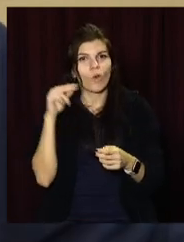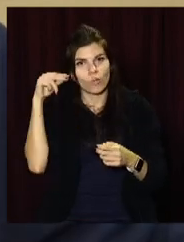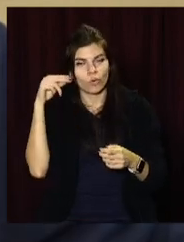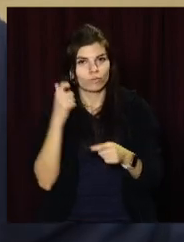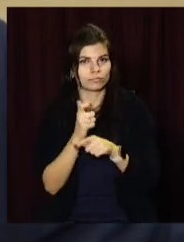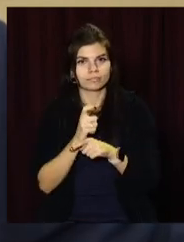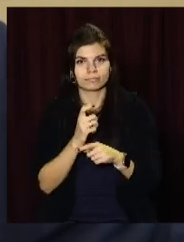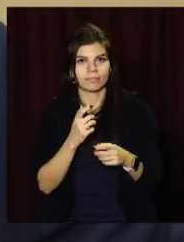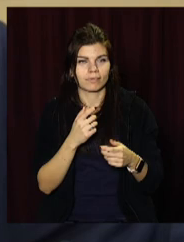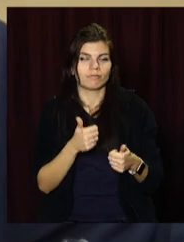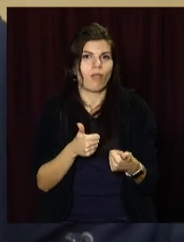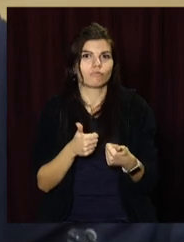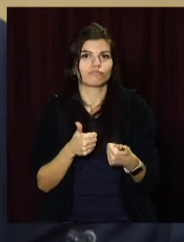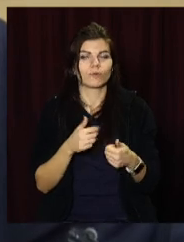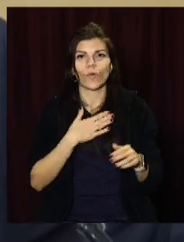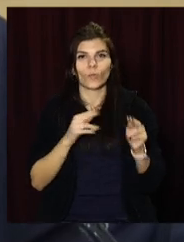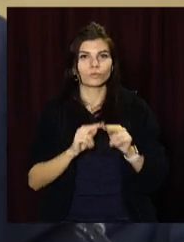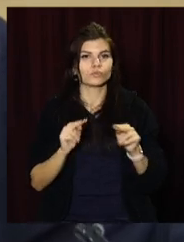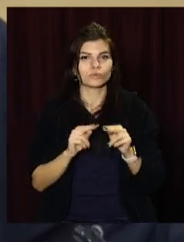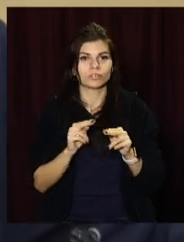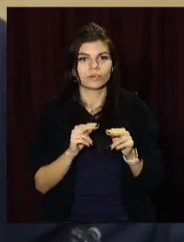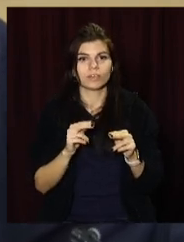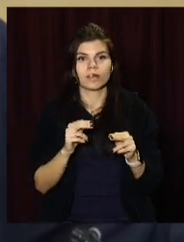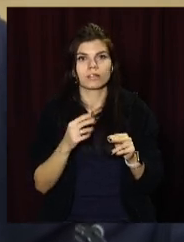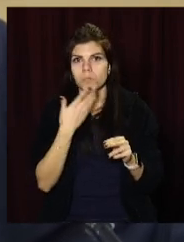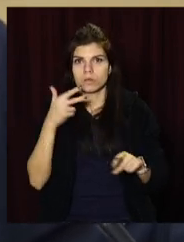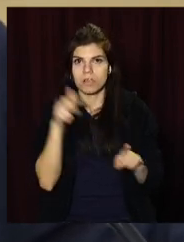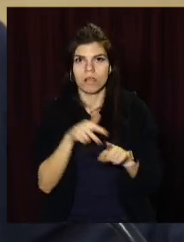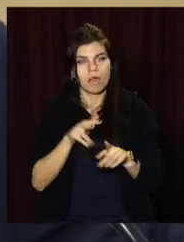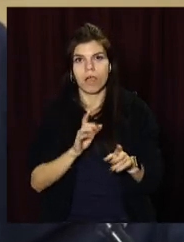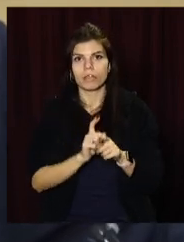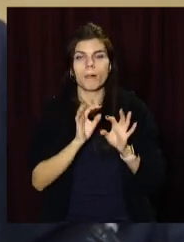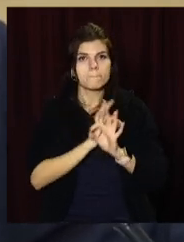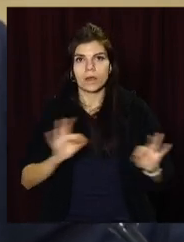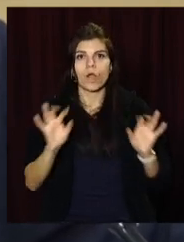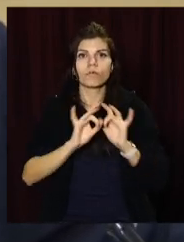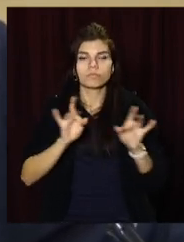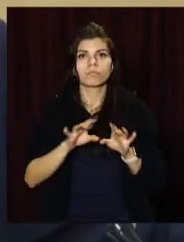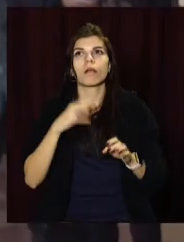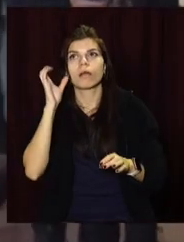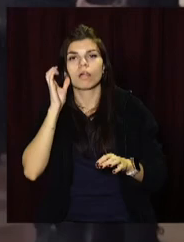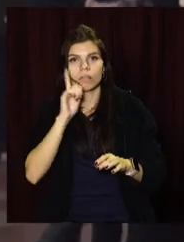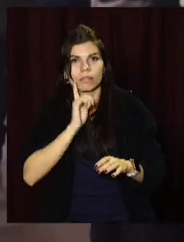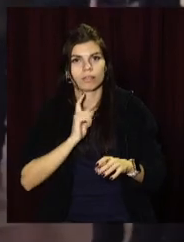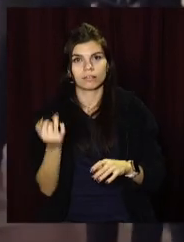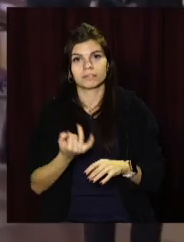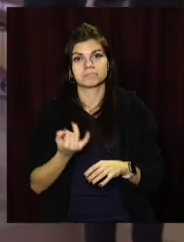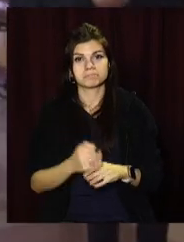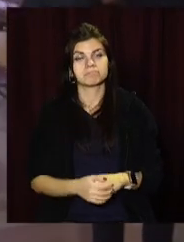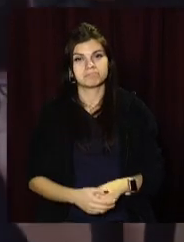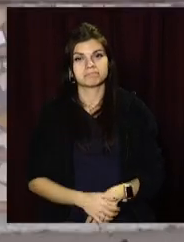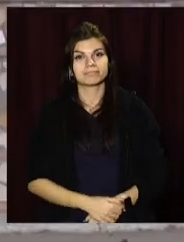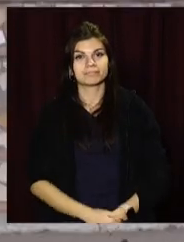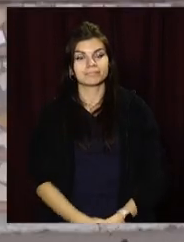уроки, вчителі нас не напружують, але дуже прекрасно розповідають весь матеріал. Інна Теренець, Сергій